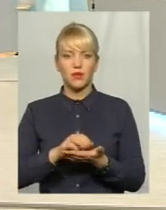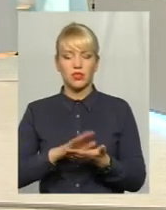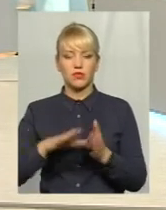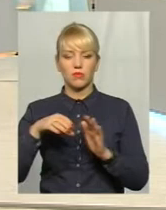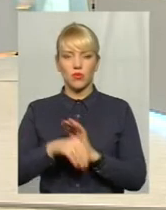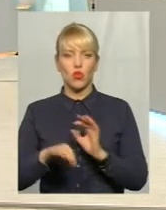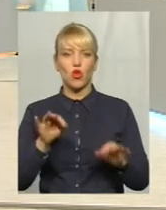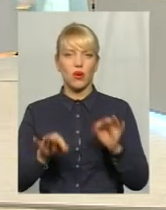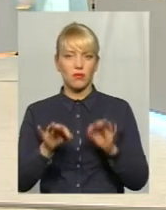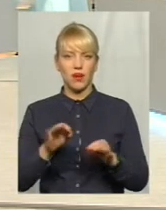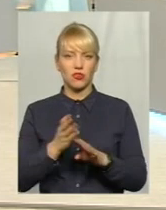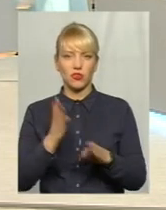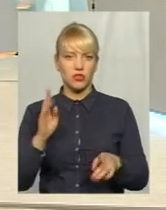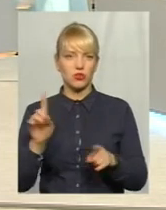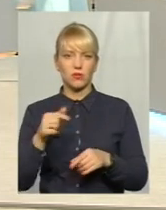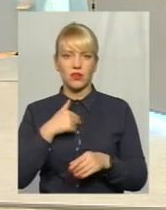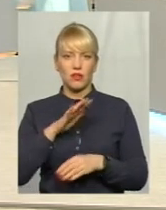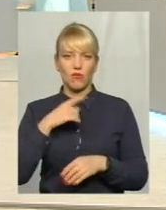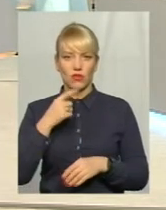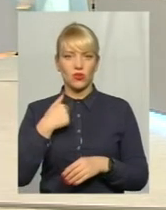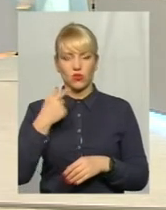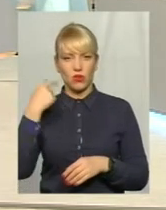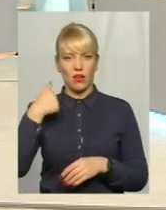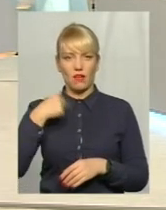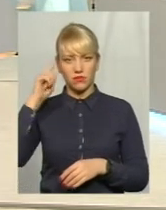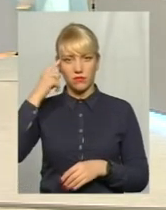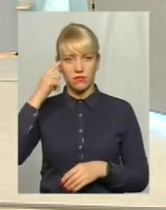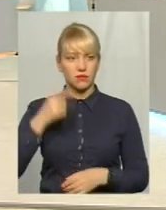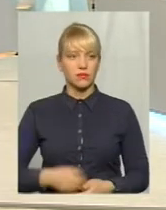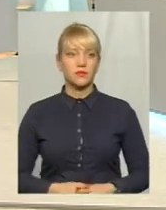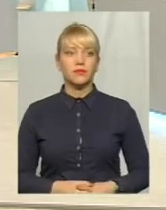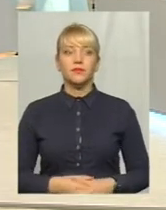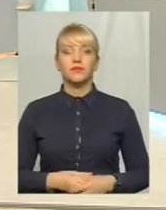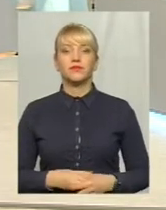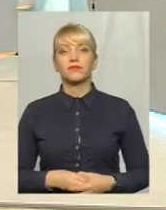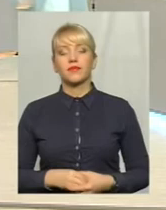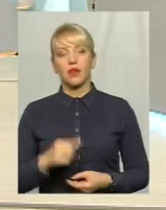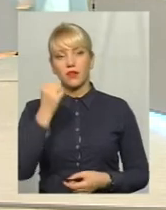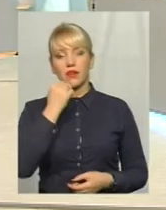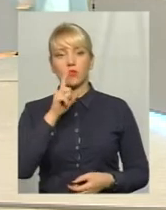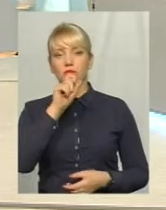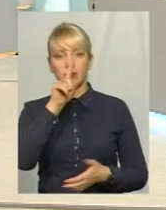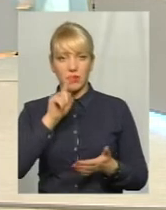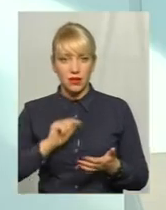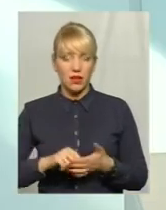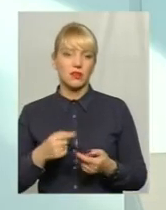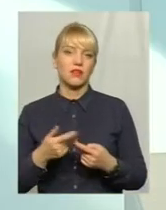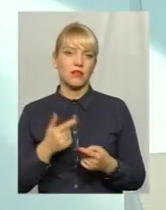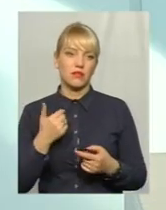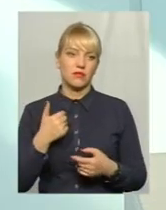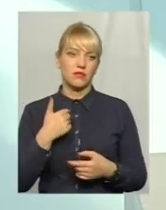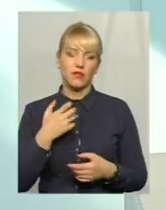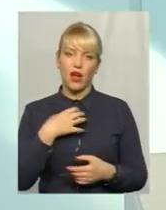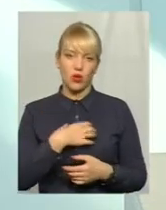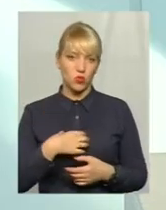запровадження нормальної черги, щоб мені не казали, я в своєму умій. Дякую. Дякую вам за ваше питання. Дякую за питання, воно дуже актуальне.